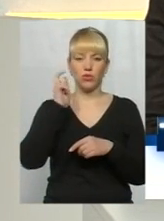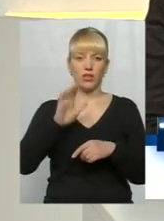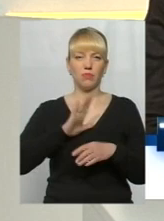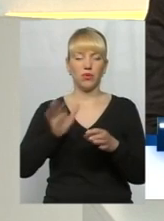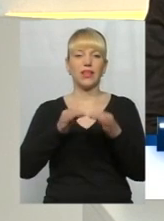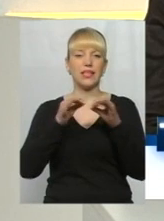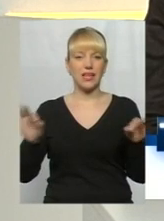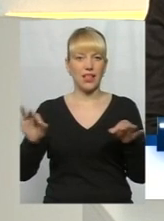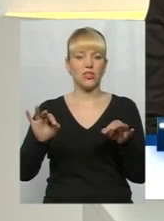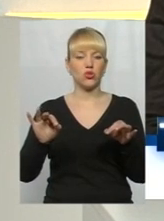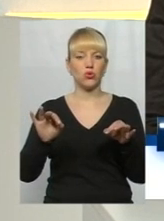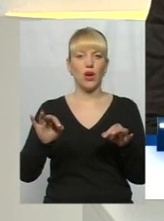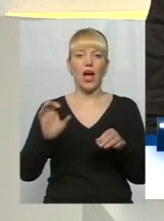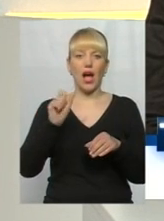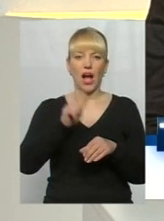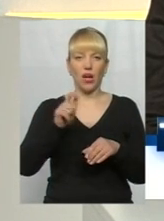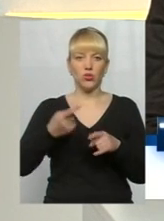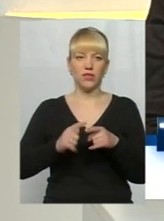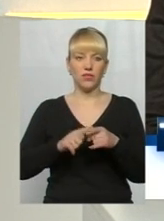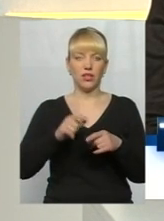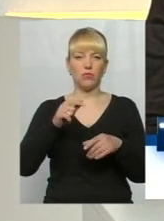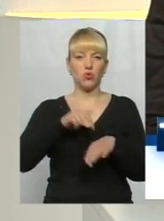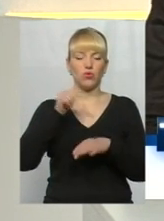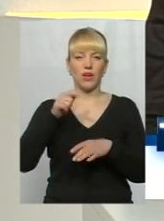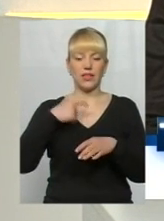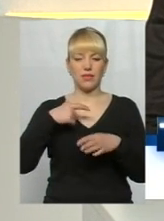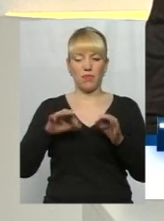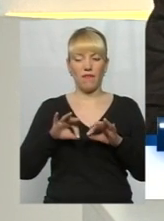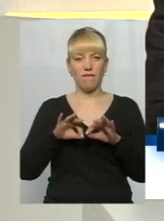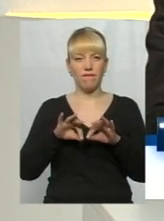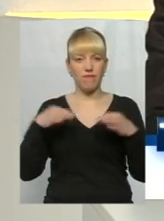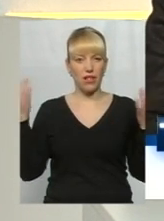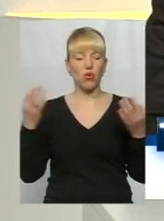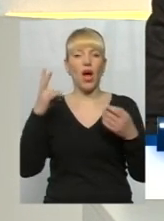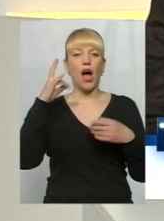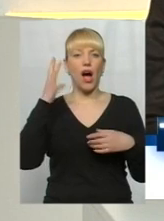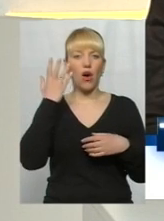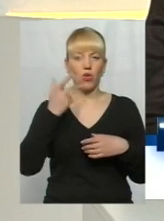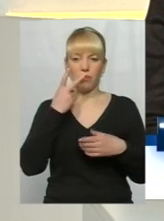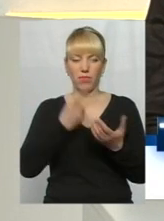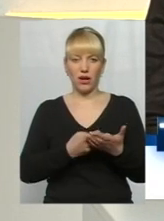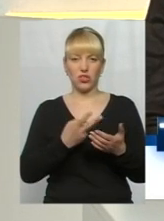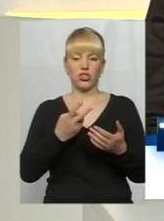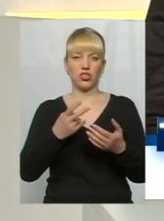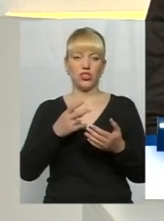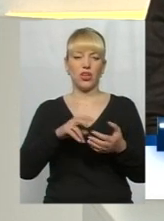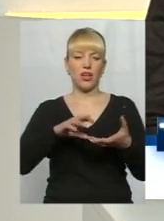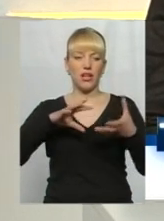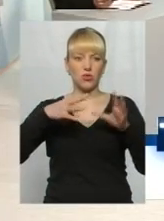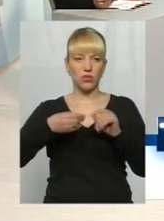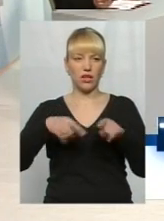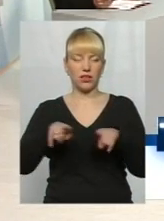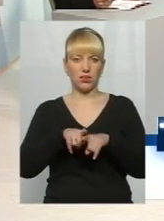незалежною і демократичною, а люди в почувалися вільними. Але, схоже, коли бачиш результати таких рейтингів, ну,